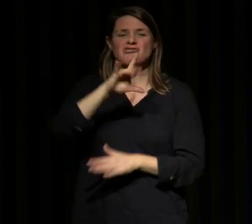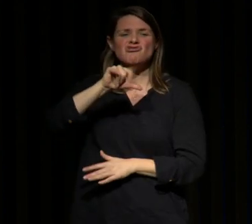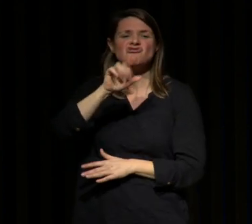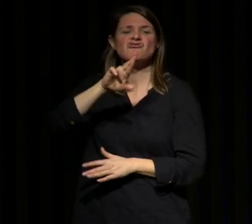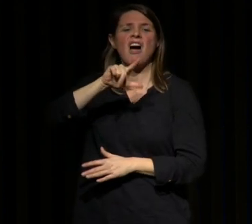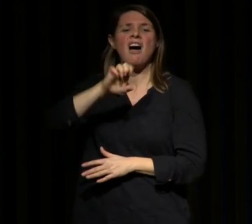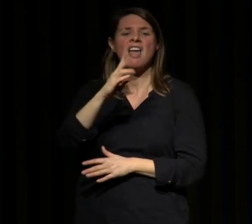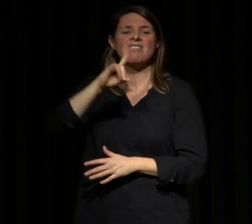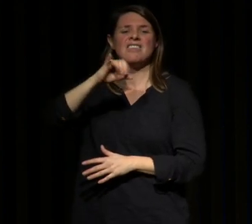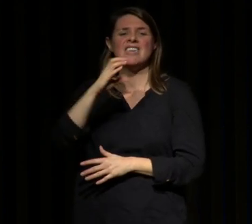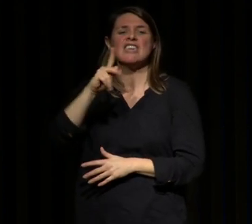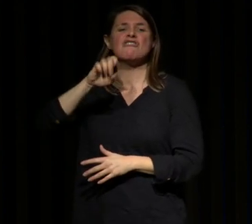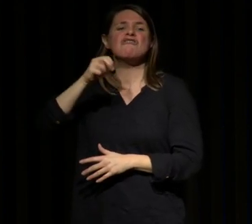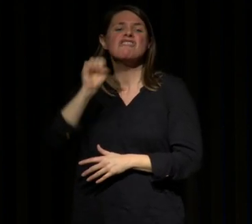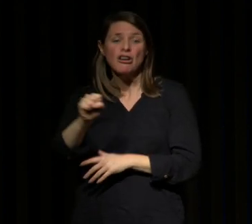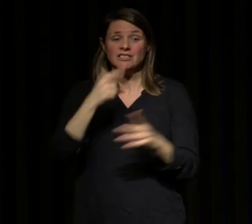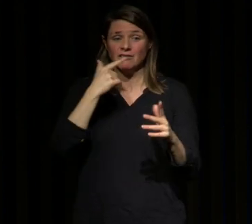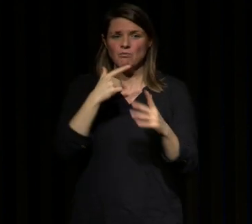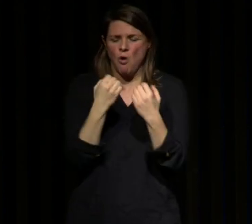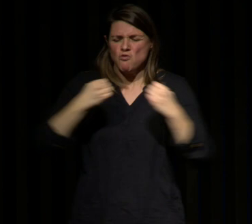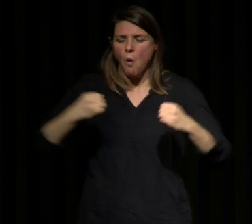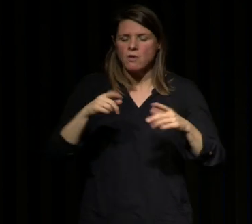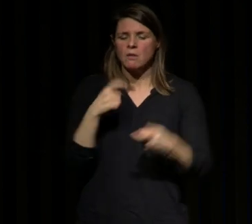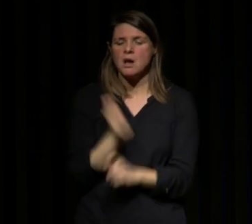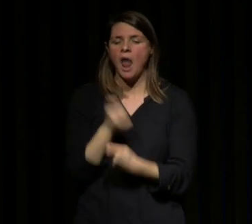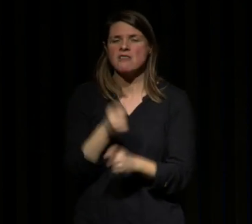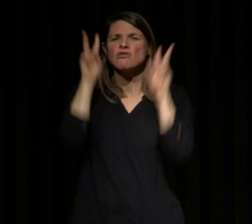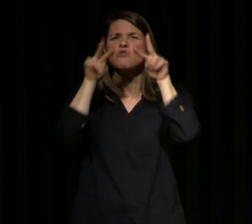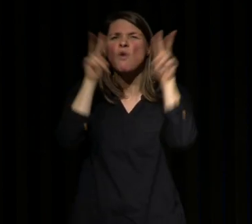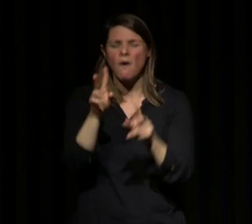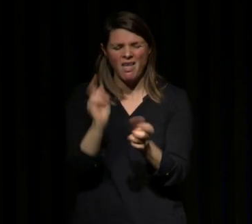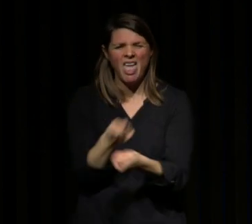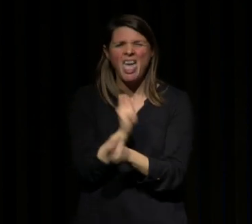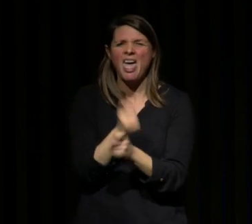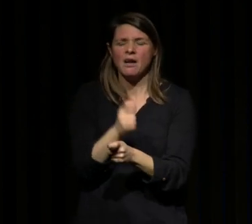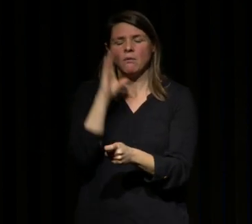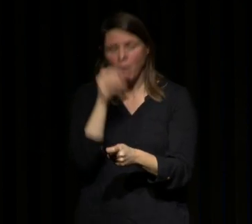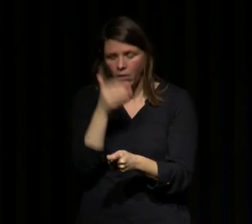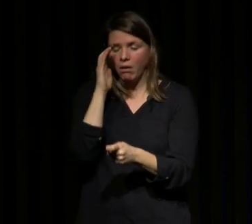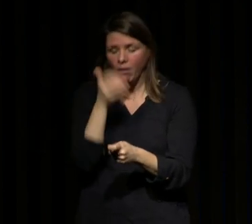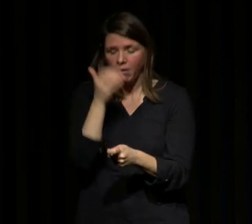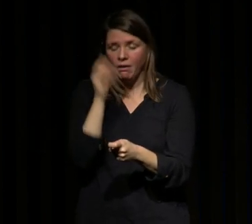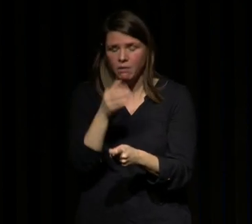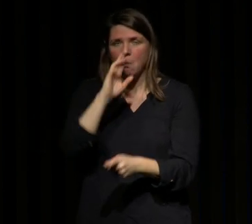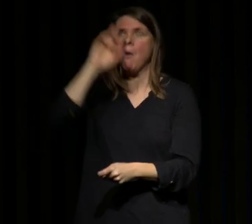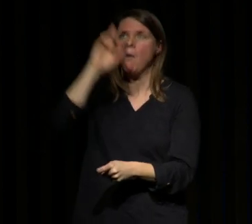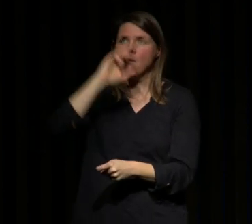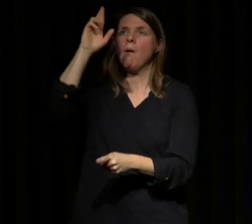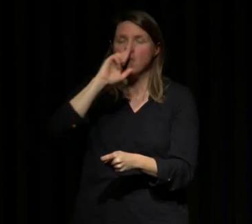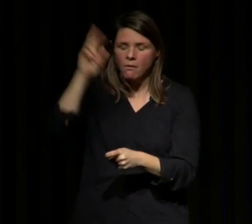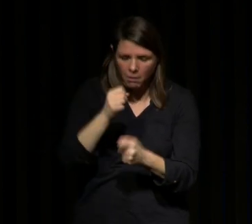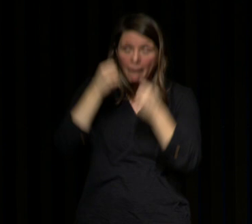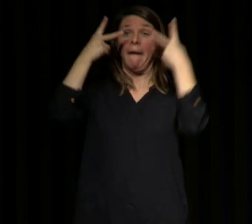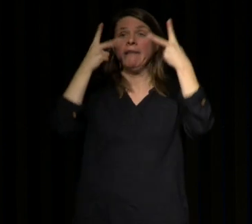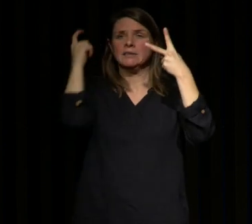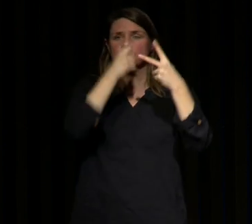qui est gros comme ça et qui passe son temps à somnoler sur la calèche il n'arrive pas à s'endormir il ronfle en permanence il a beaucoup de mal à se